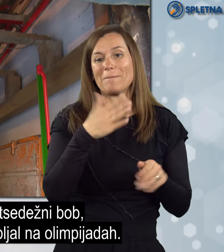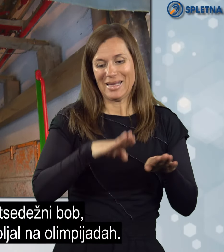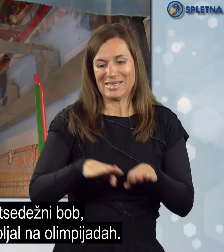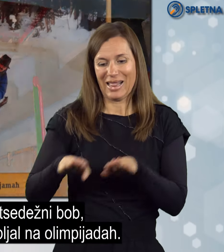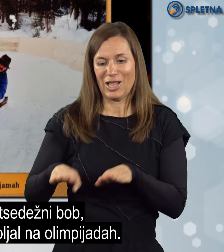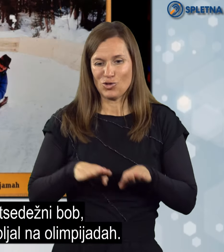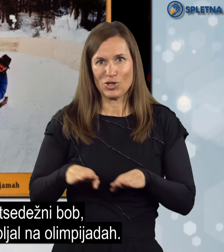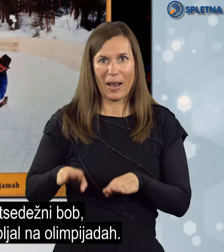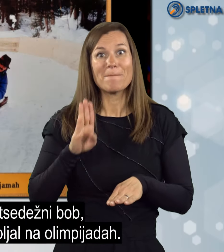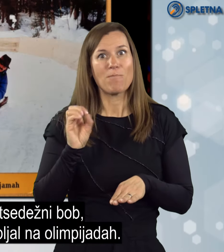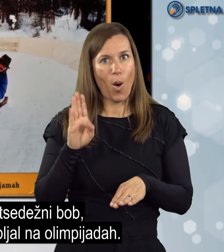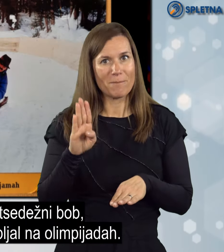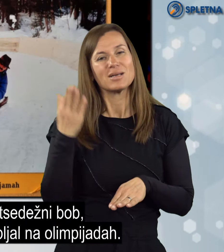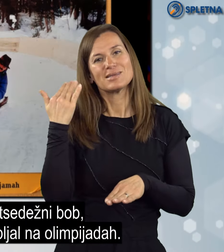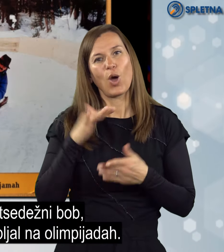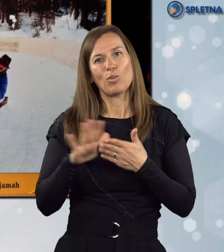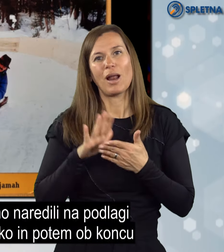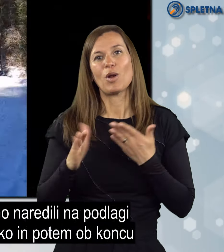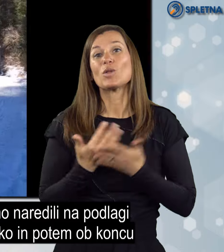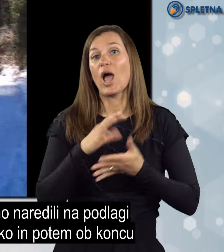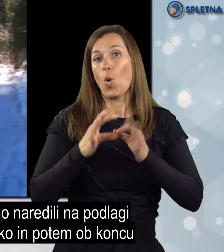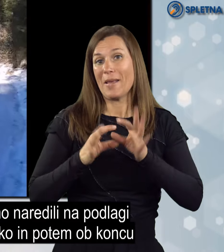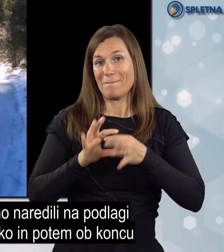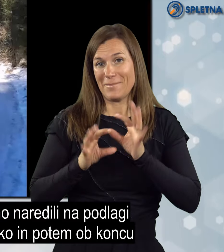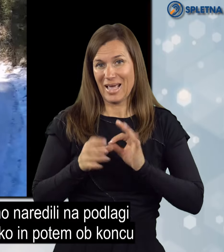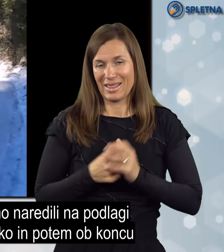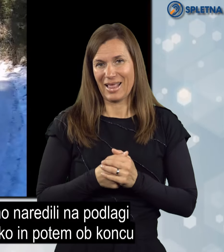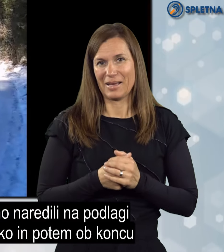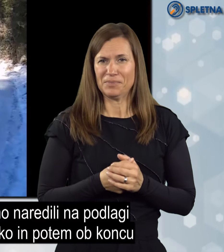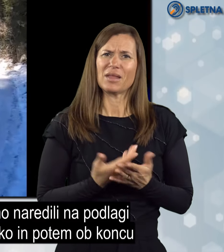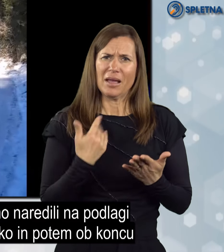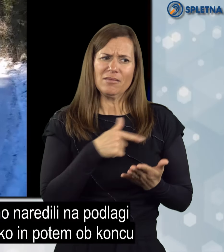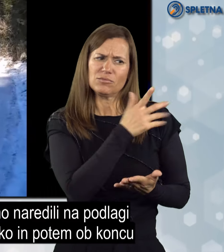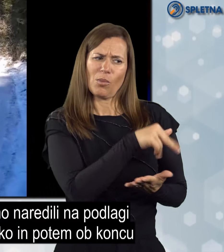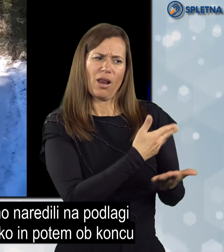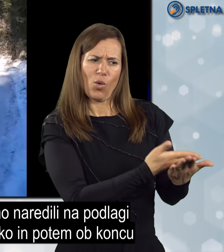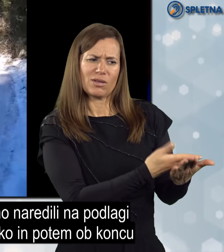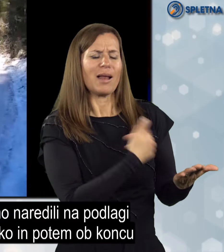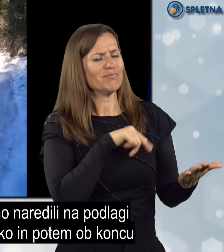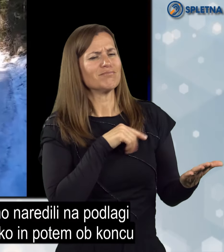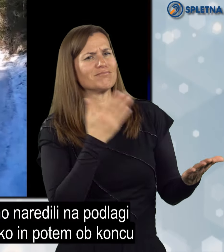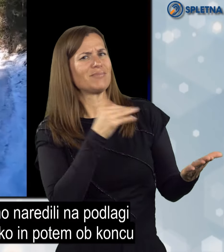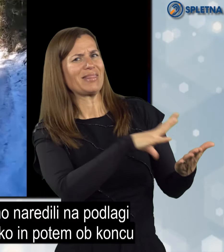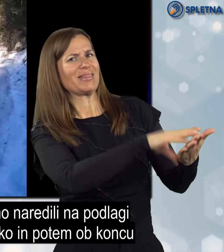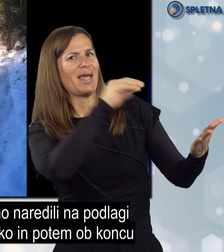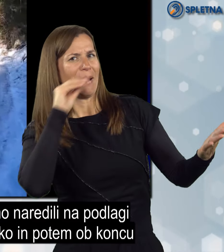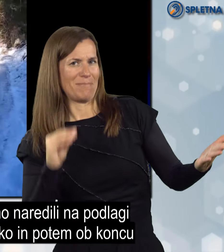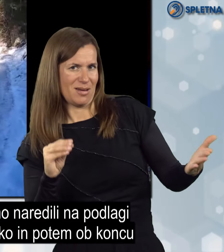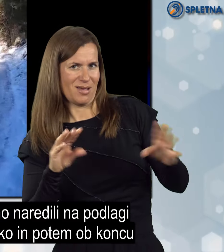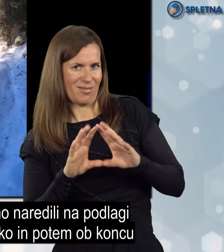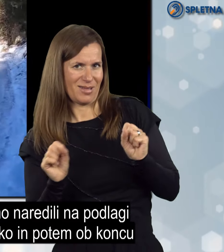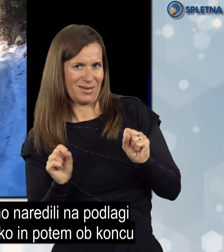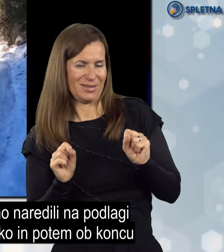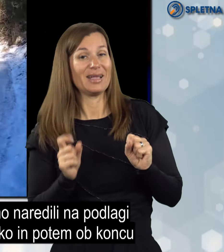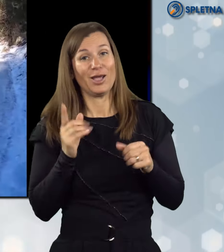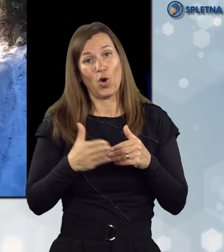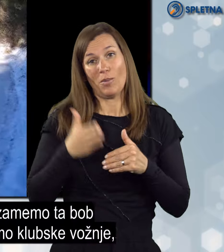uporabljal na olimpijadah. V preteklosti smo mi naredili na podlagi enega originala repliko in